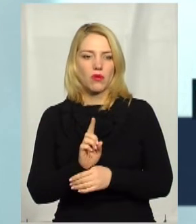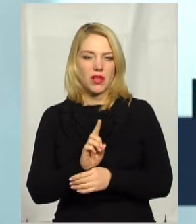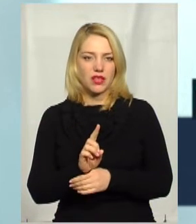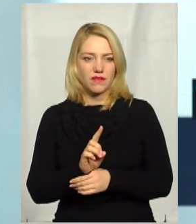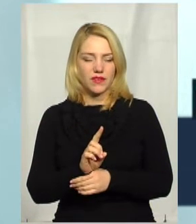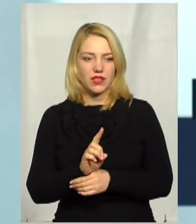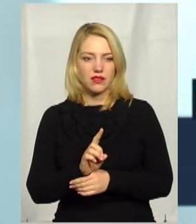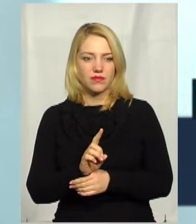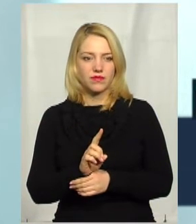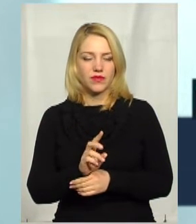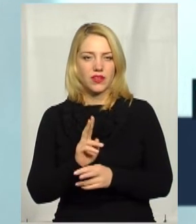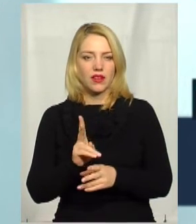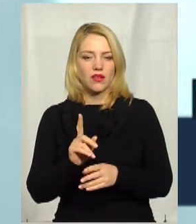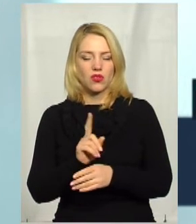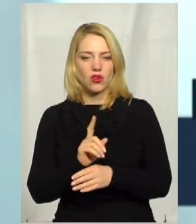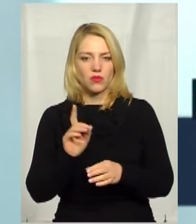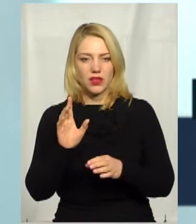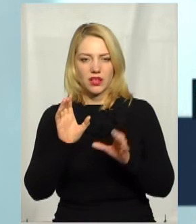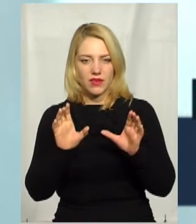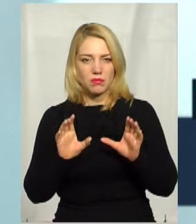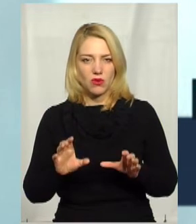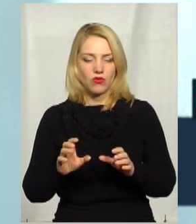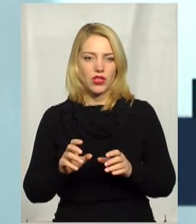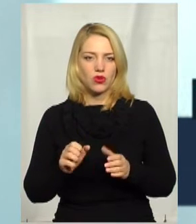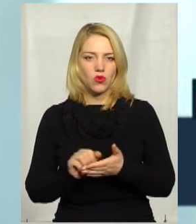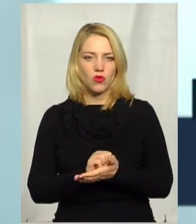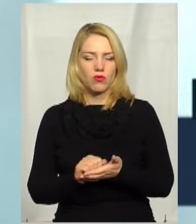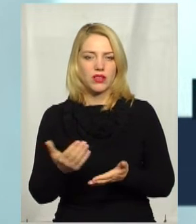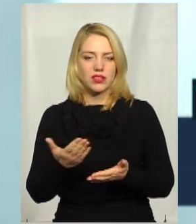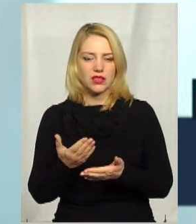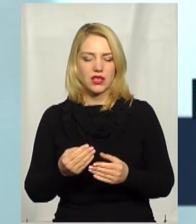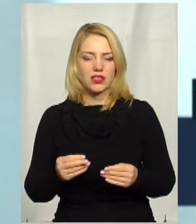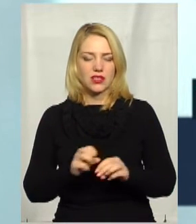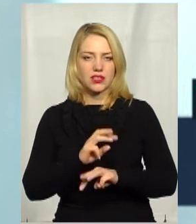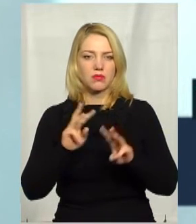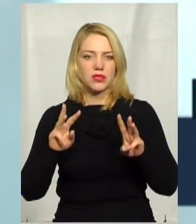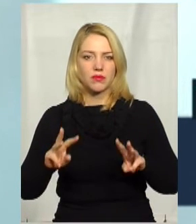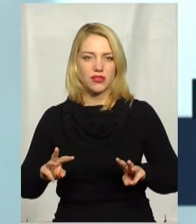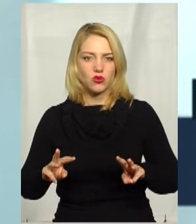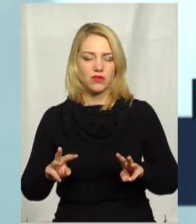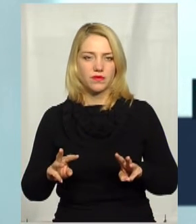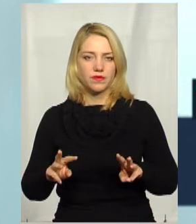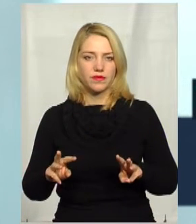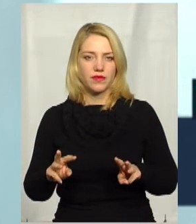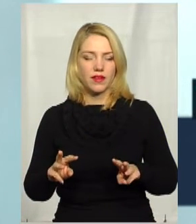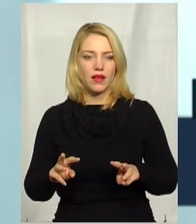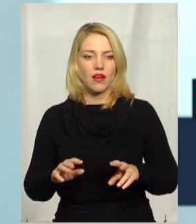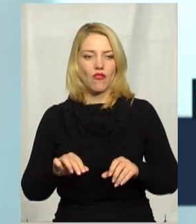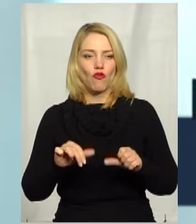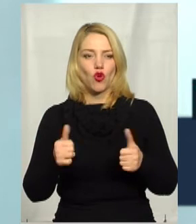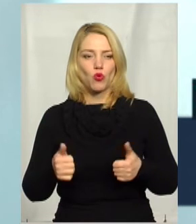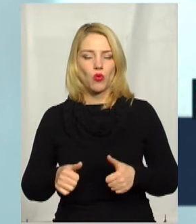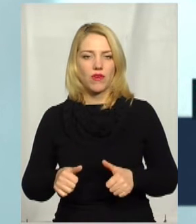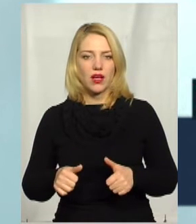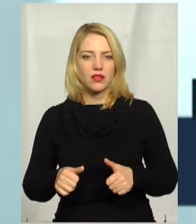-правовий документ, який забезпечує формування